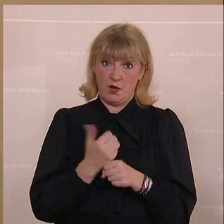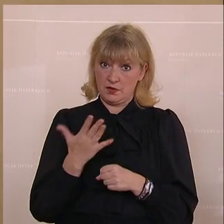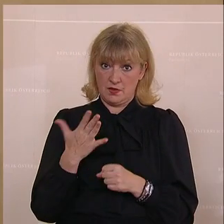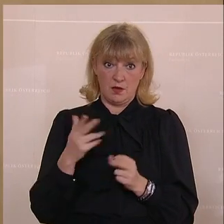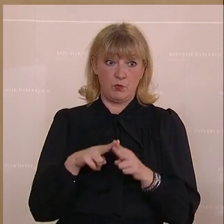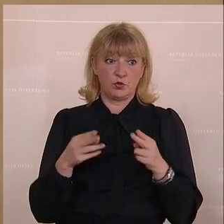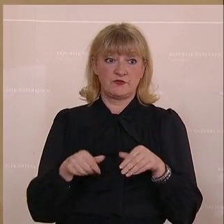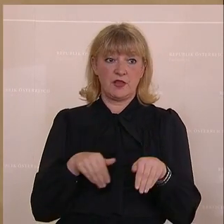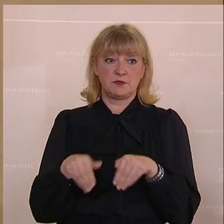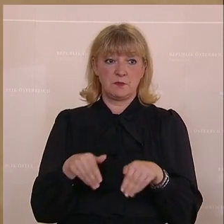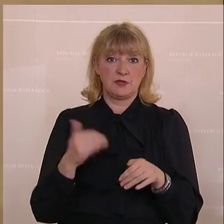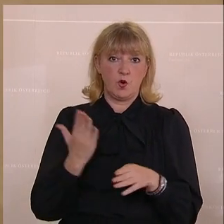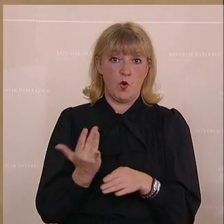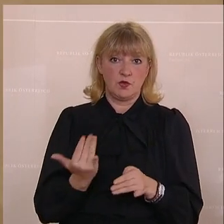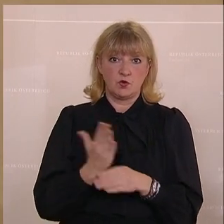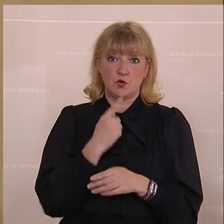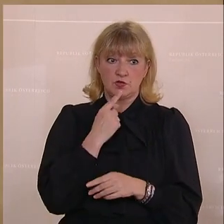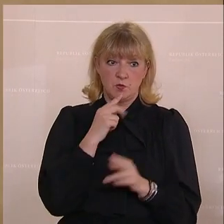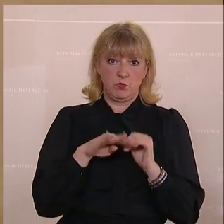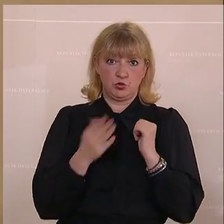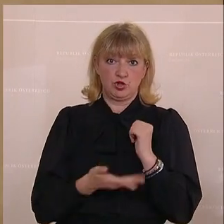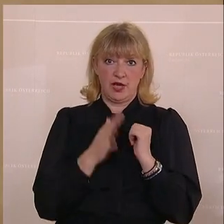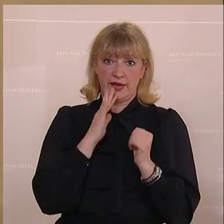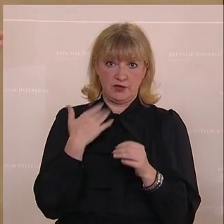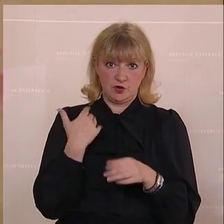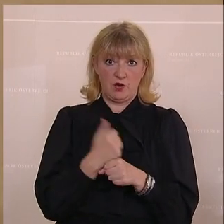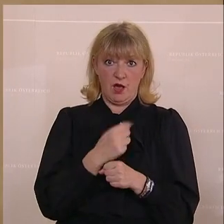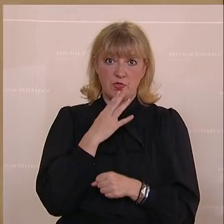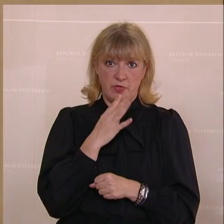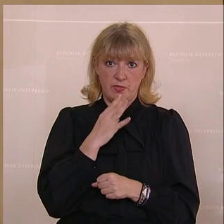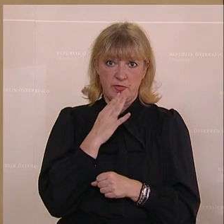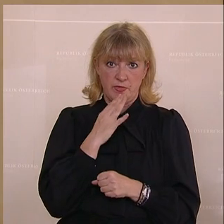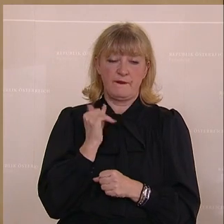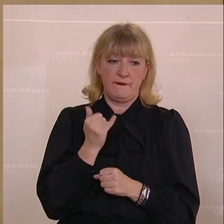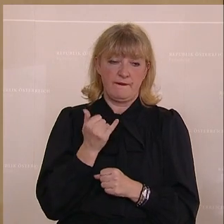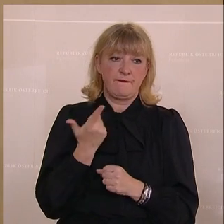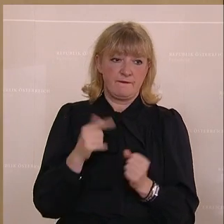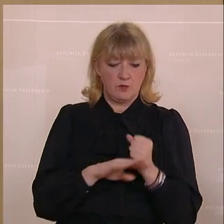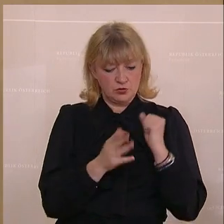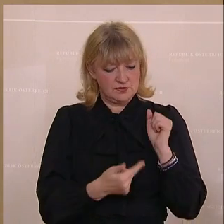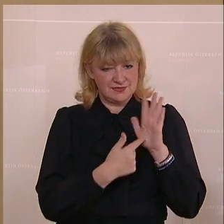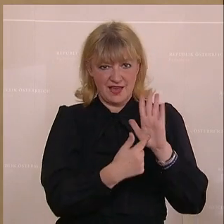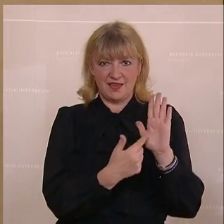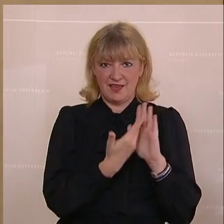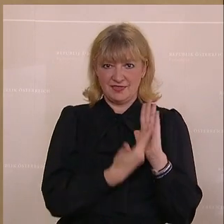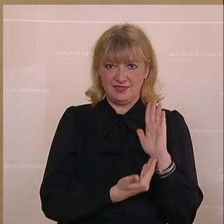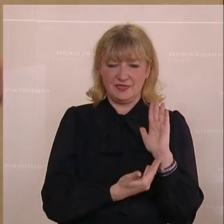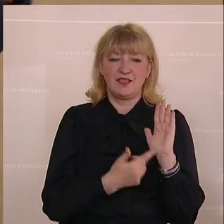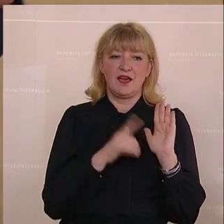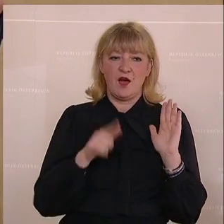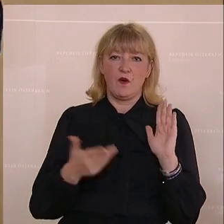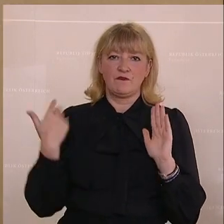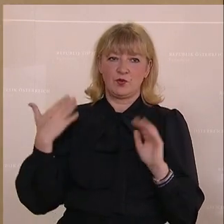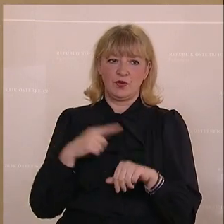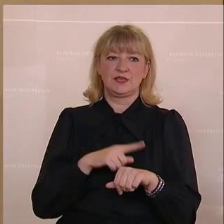Bundesfinanzminister hat heute auch seine Budgetrede gehalten, und man muss das entsprechend auch budgetär abbilden. Und wir haben auch in der